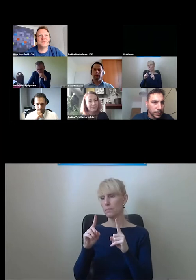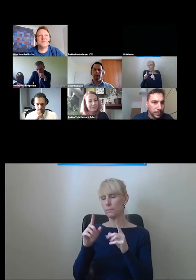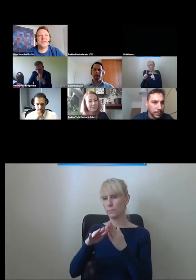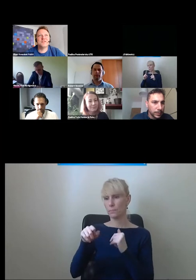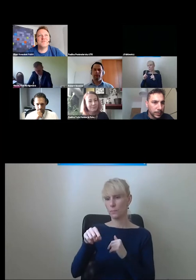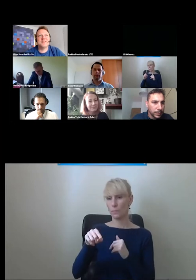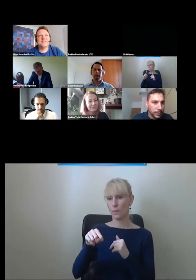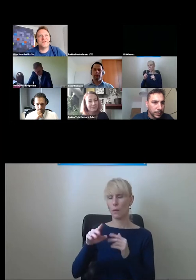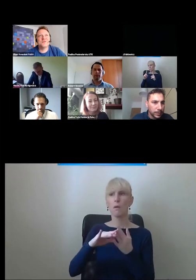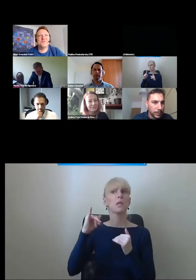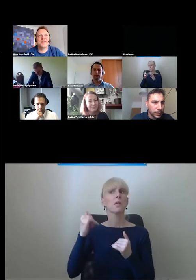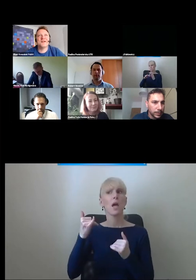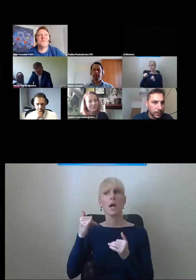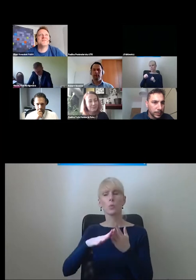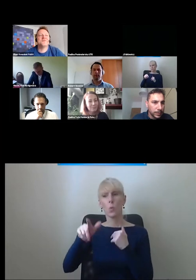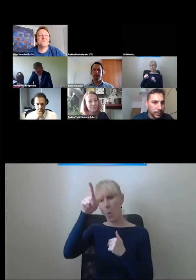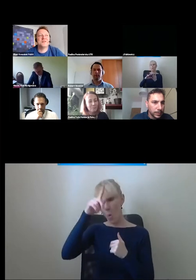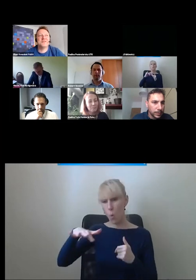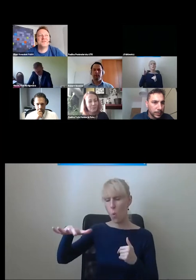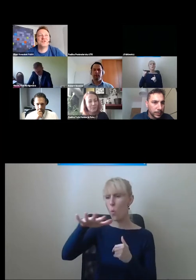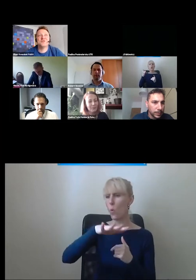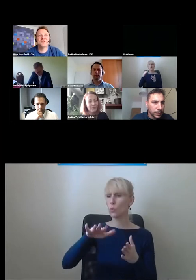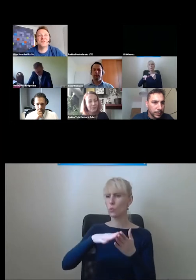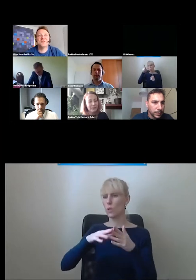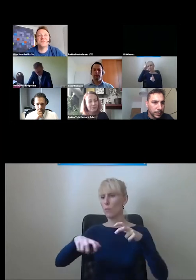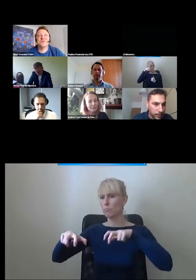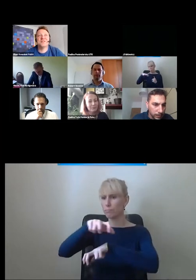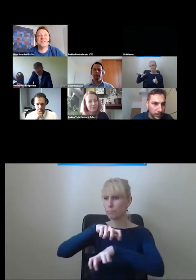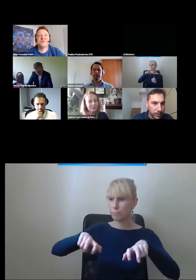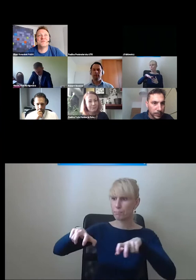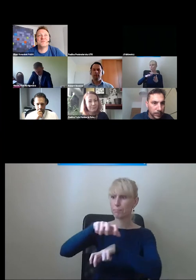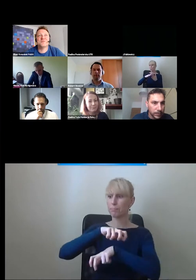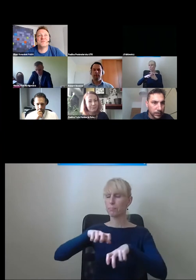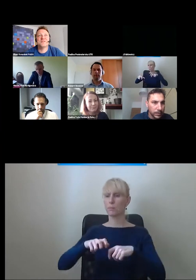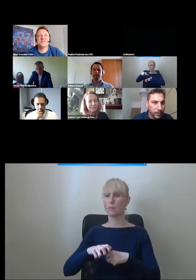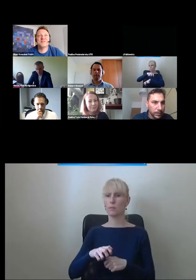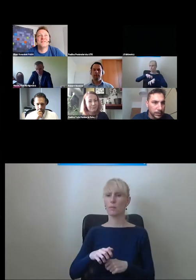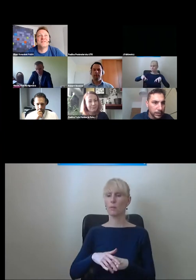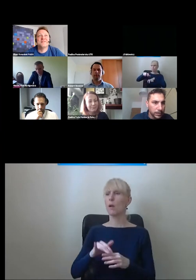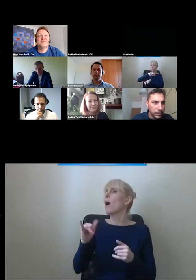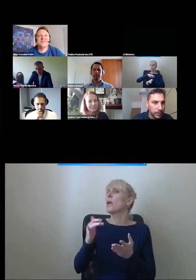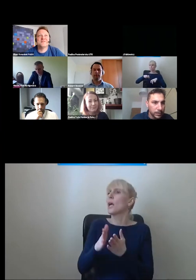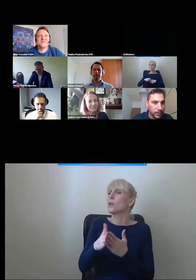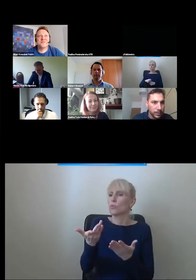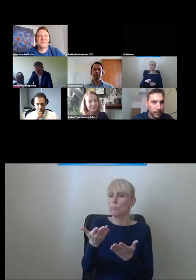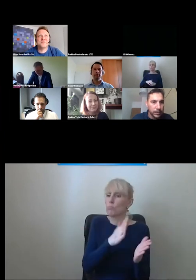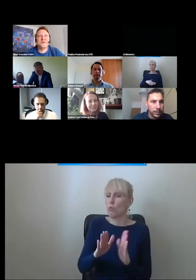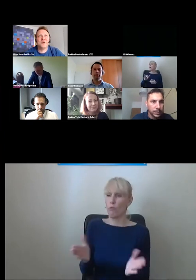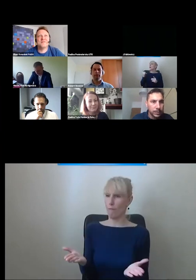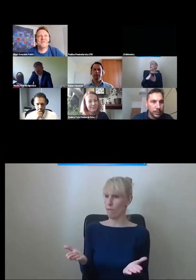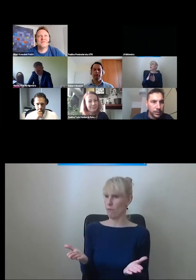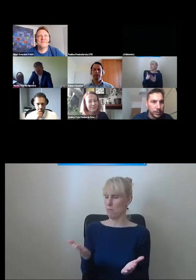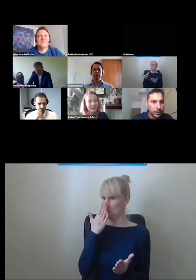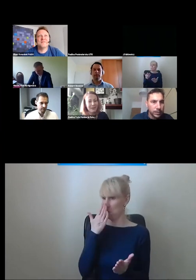Skąd się bierze wiedzę o tym, jak będą się, czy ludzie się będą przemieszczać, jak będą się przemieszczać? Jak się do tego człowiek